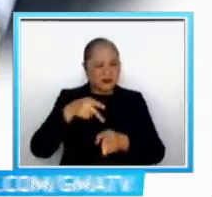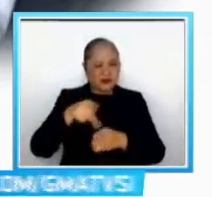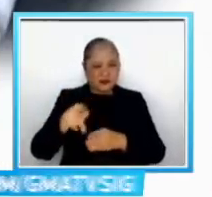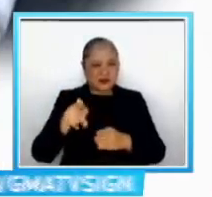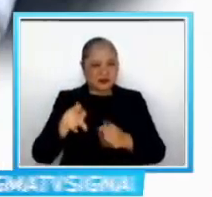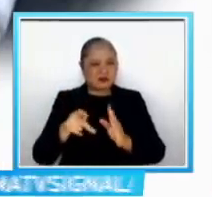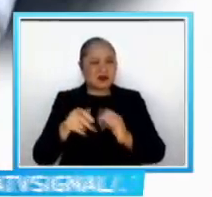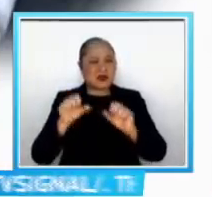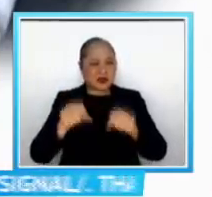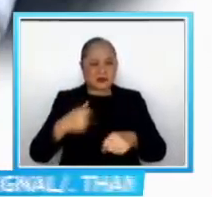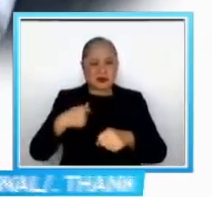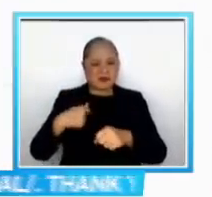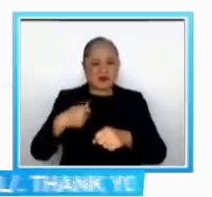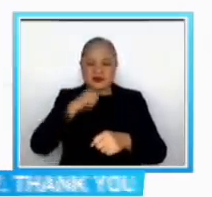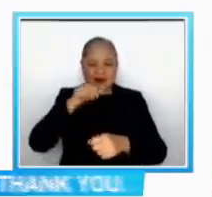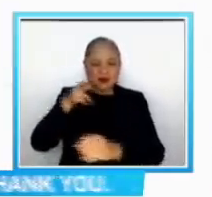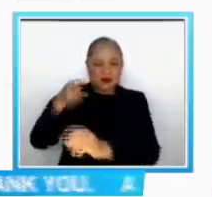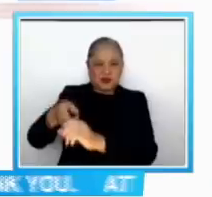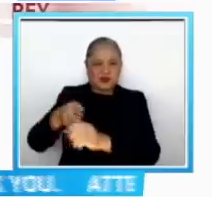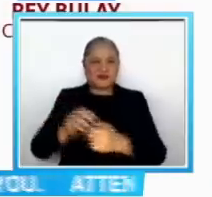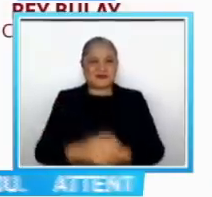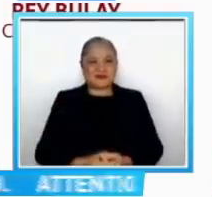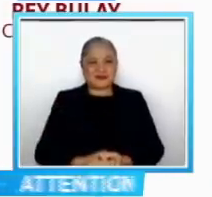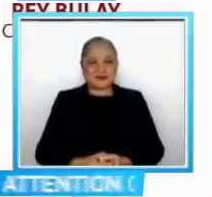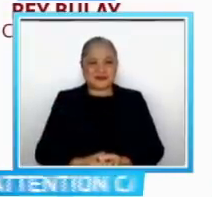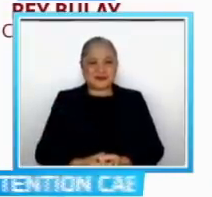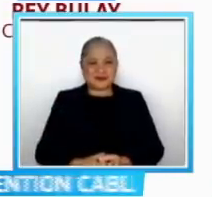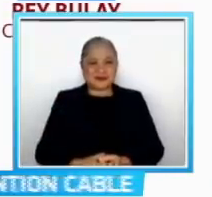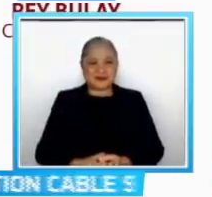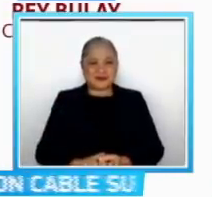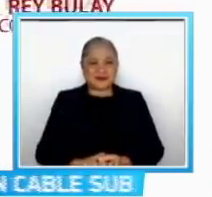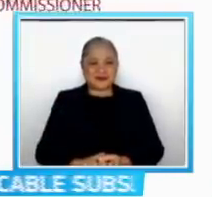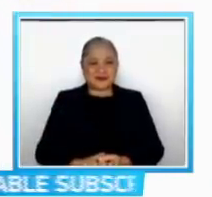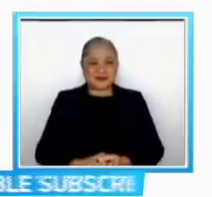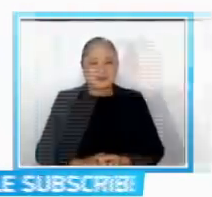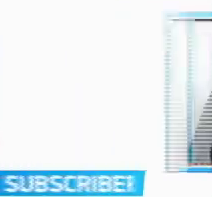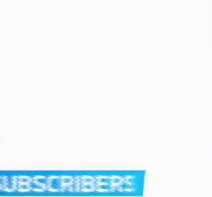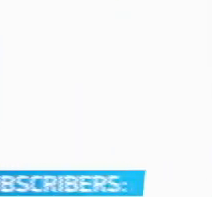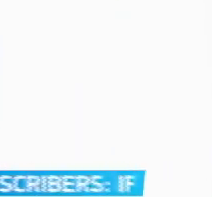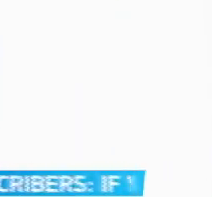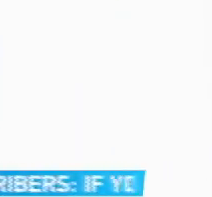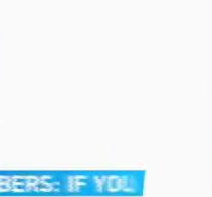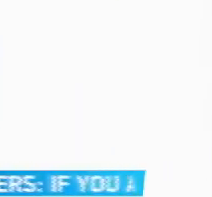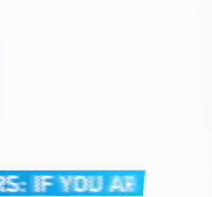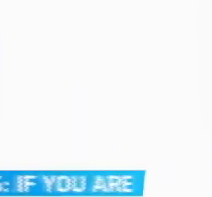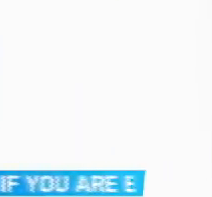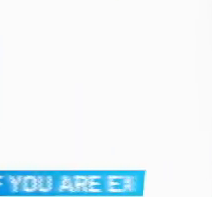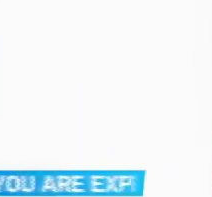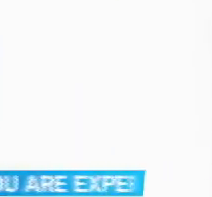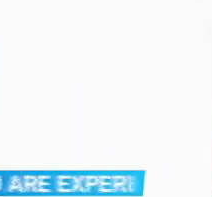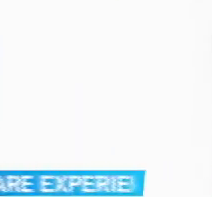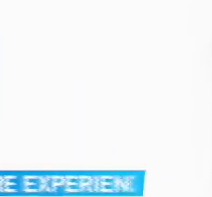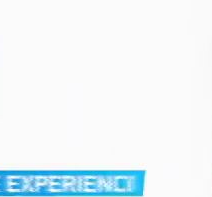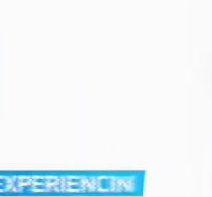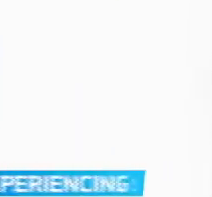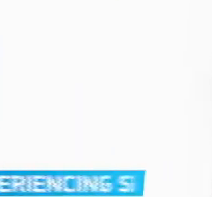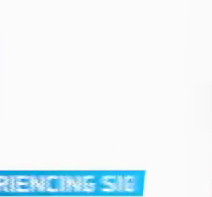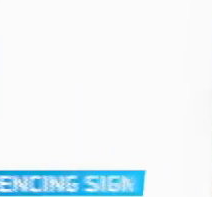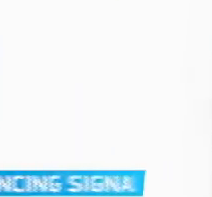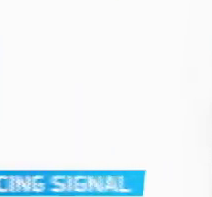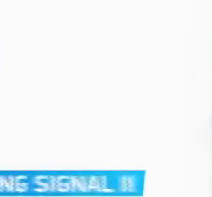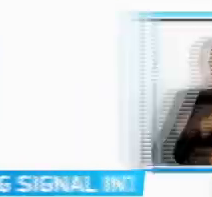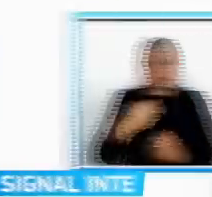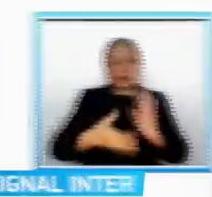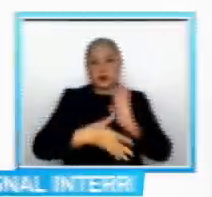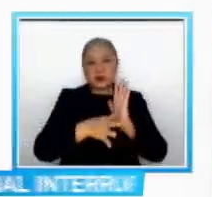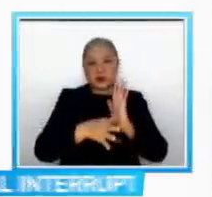I'm going to take an open Sa pagtatalaga ng mga bagong opisyal, kumpleto na ang pitong miyembro ng COMELEC and Bank na